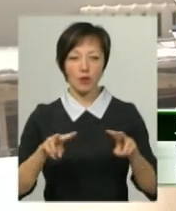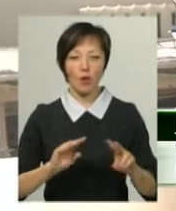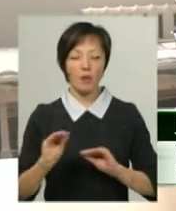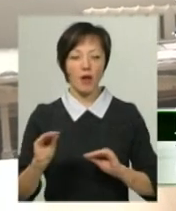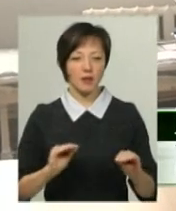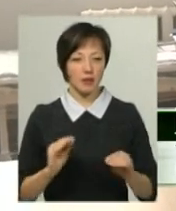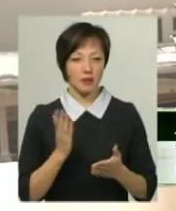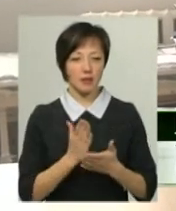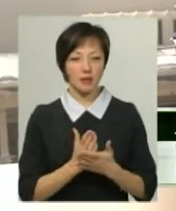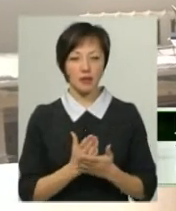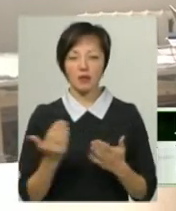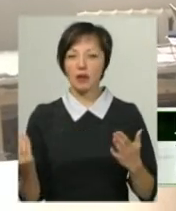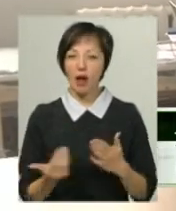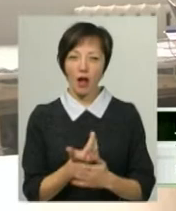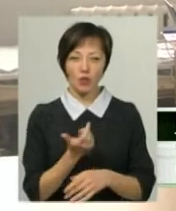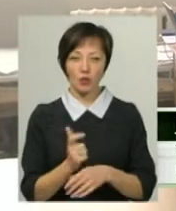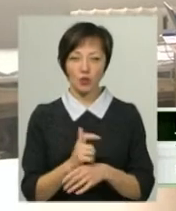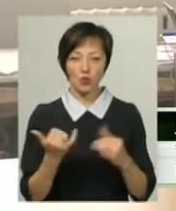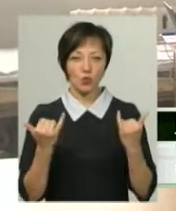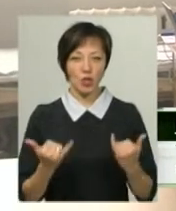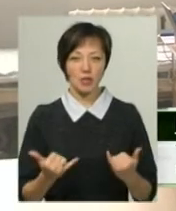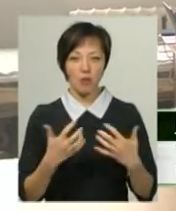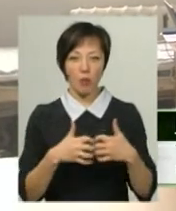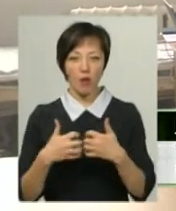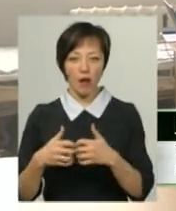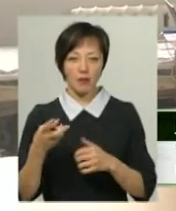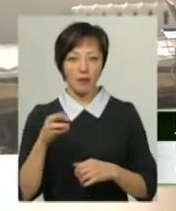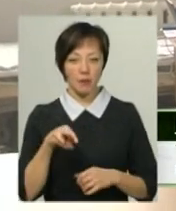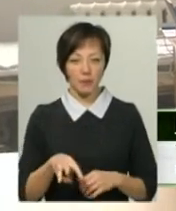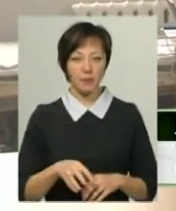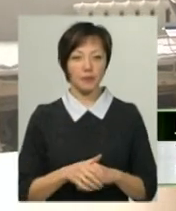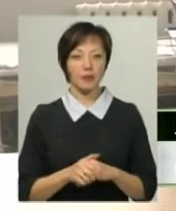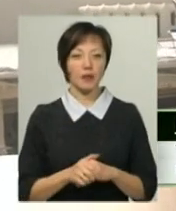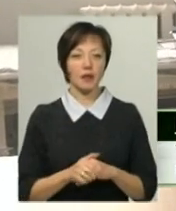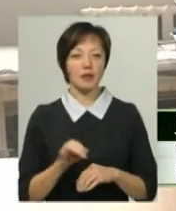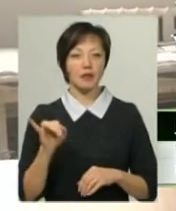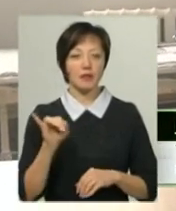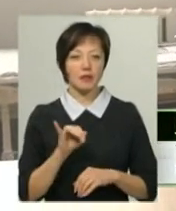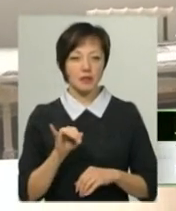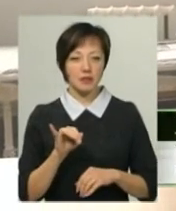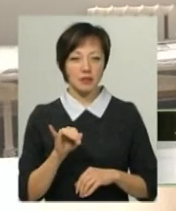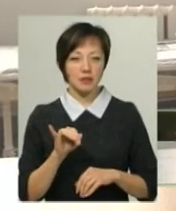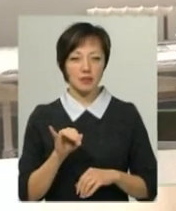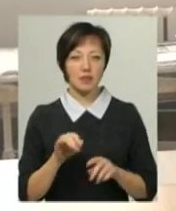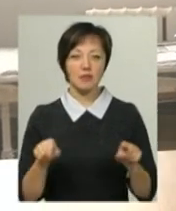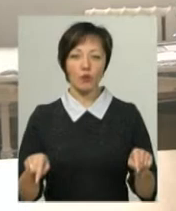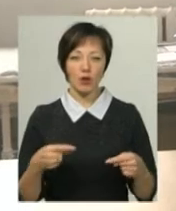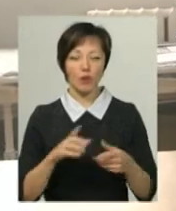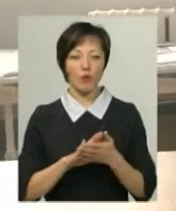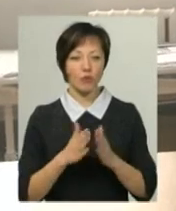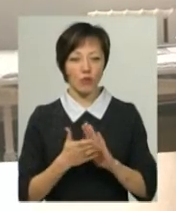обладнані найновітнішим сучасним обладнанням, і створені